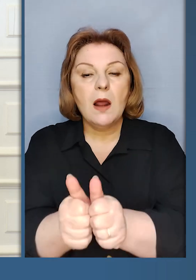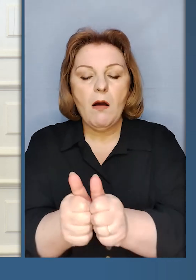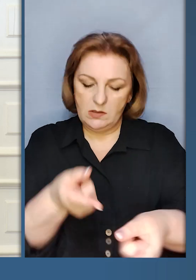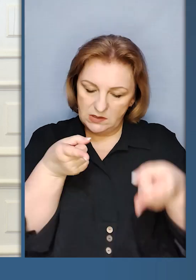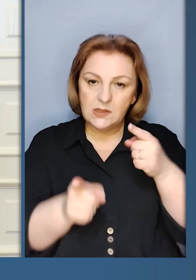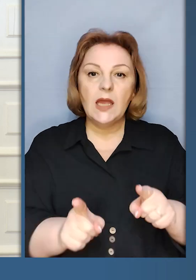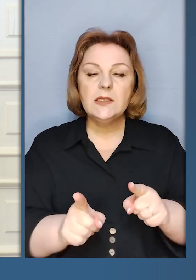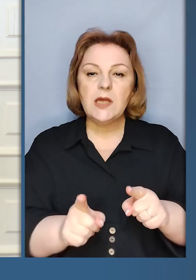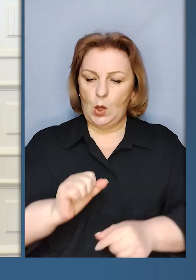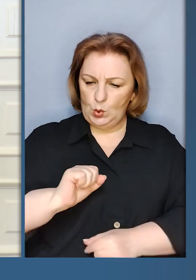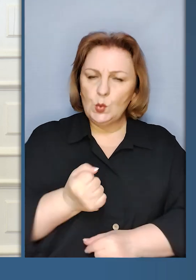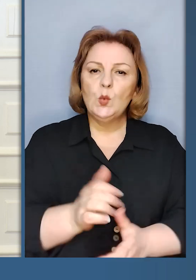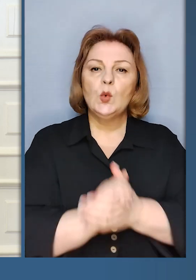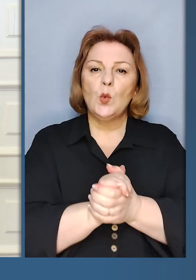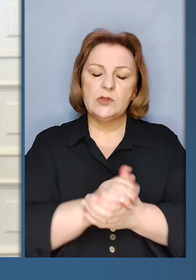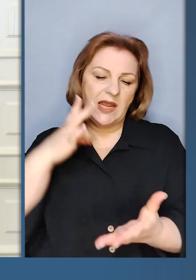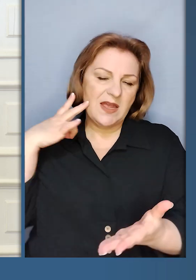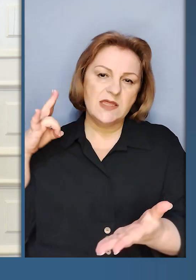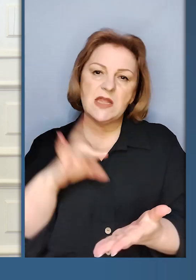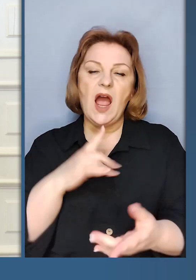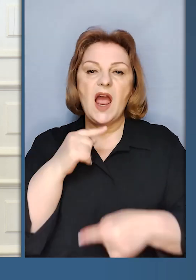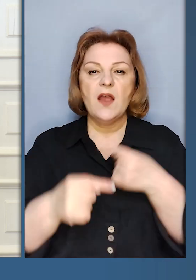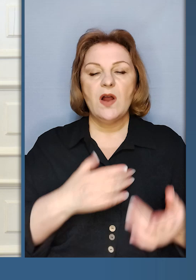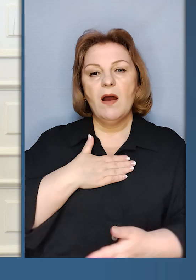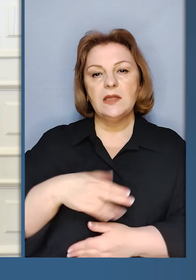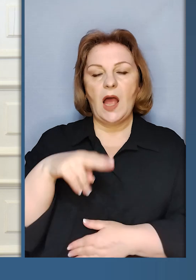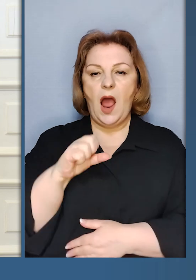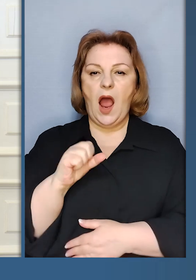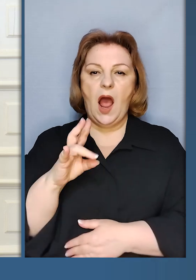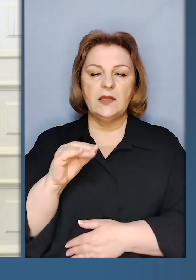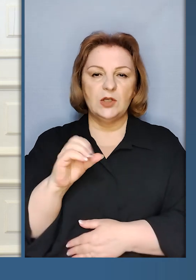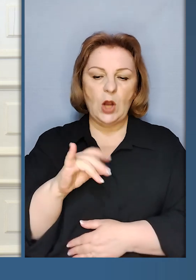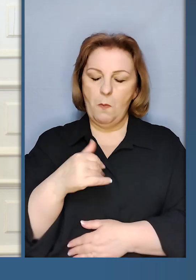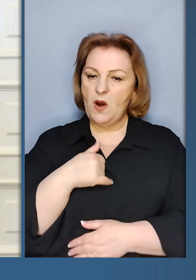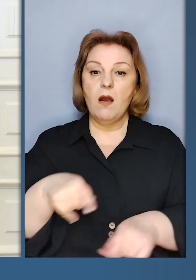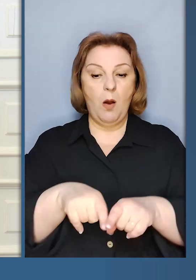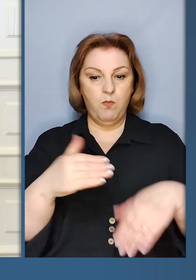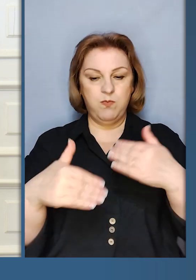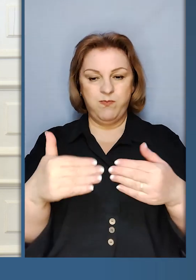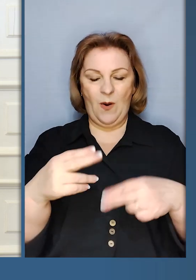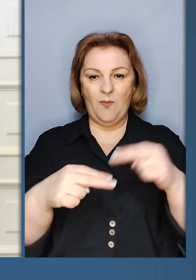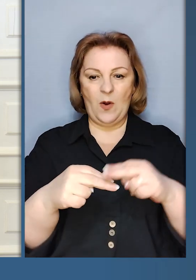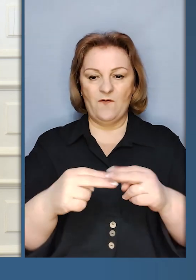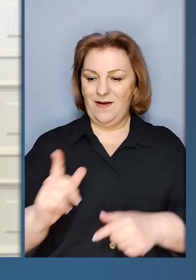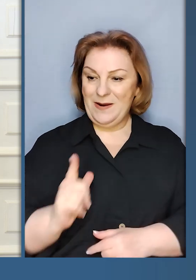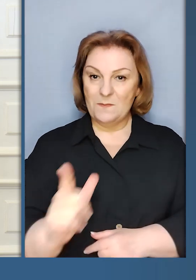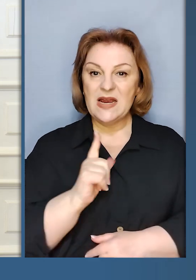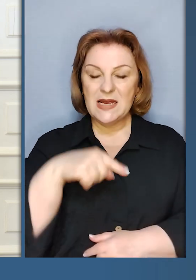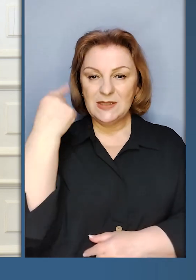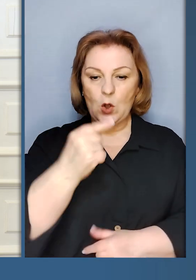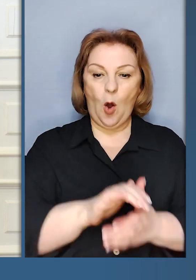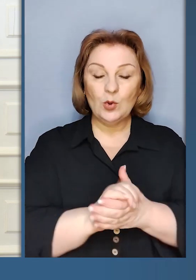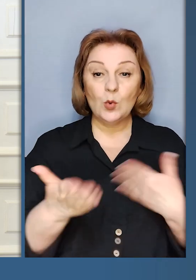партнерами, а дійсно друзями навіки. Я дякую тобі, Анджелі, за те, що ми побудували такі між собою